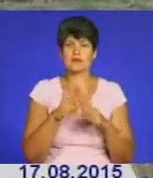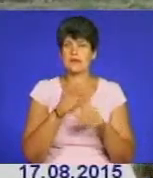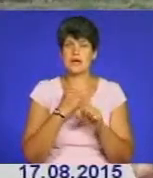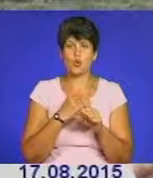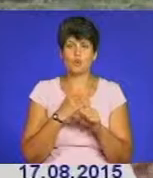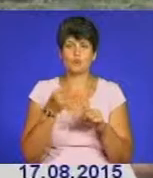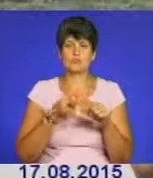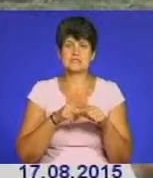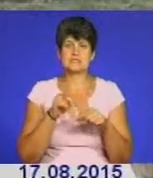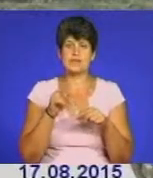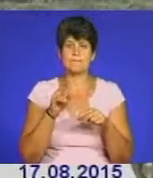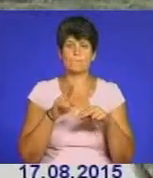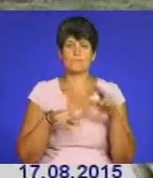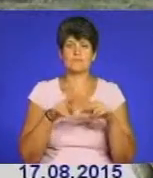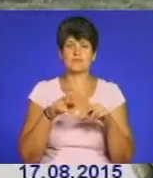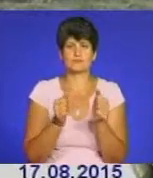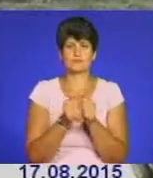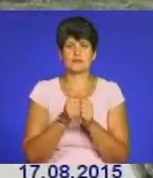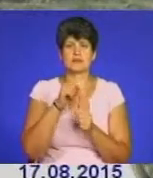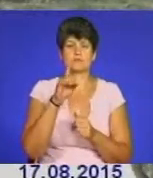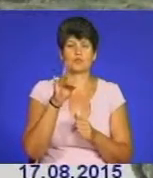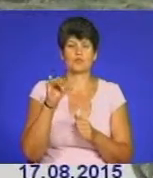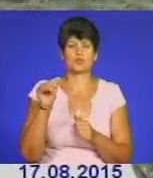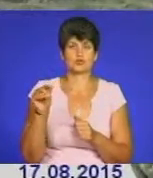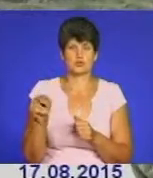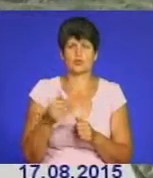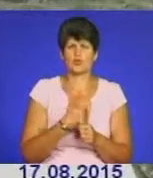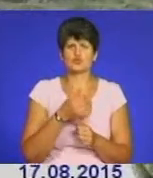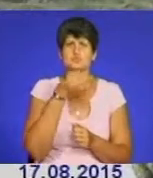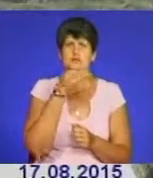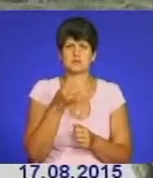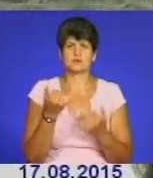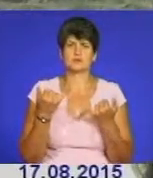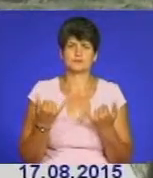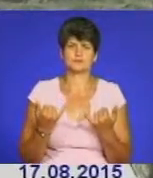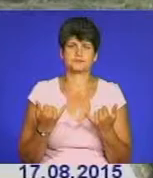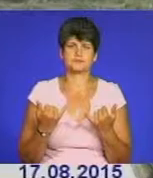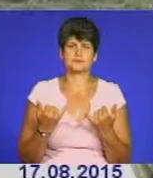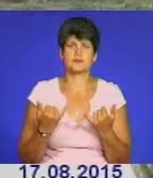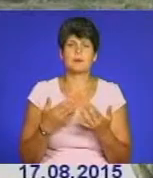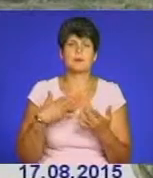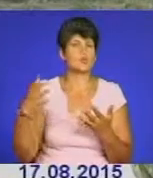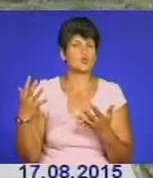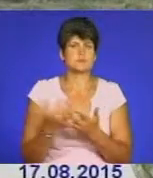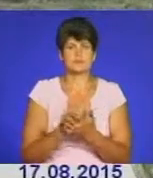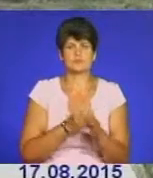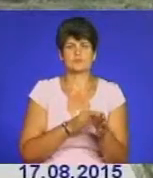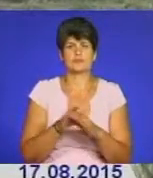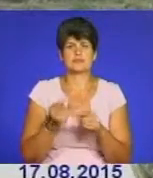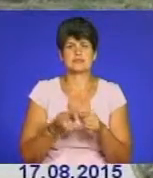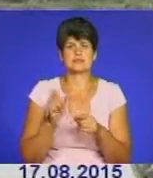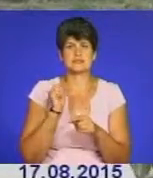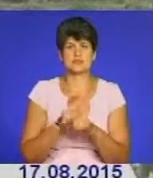глиб нашої країни. І дякувати Богу, що ми маємо можливість будувати ці фортифікаційні споруди тут, за ти більше як тисячу